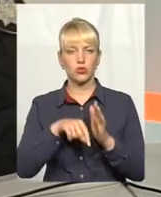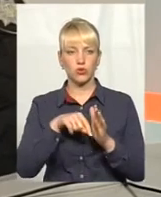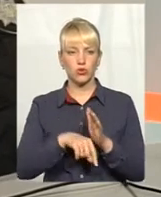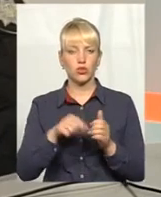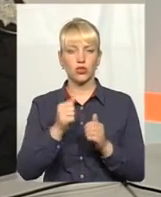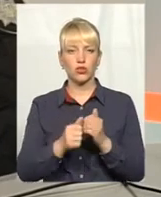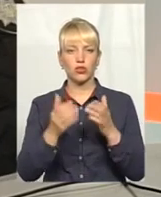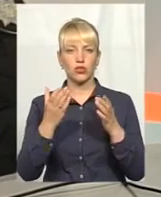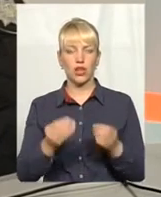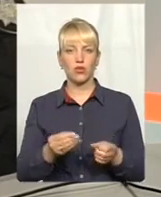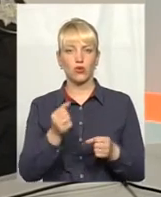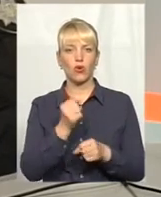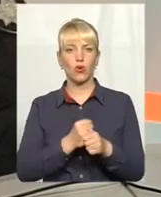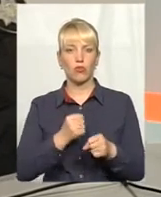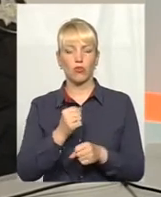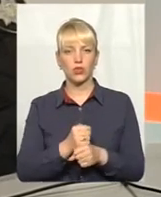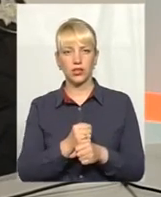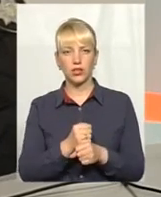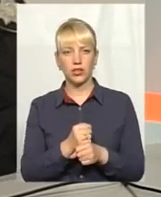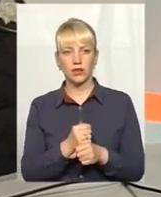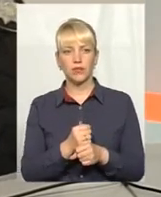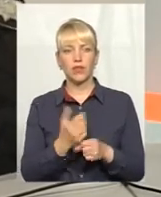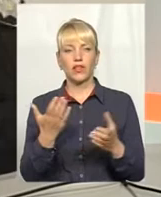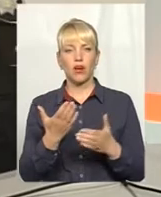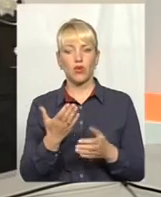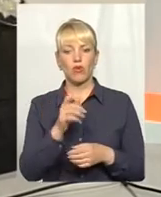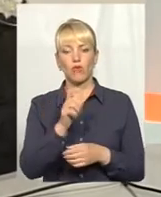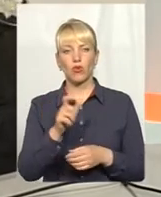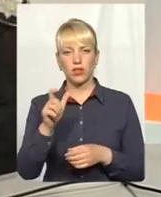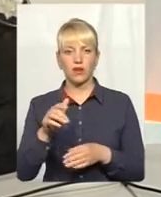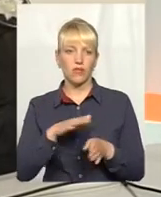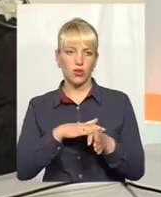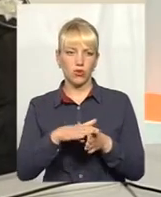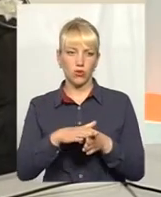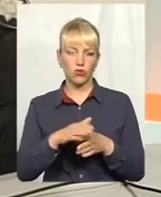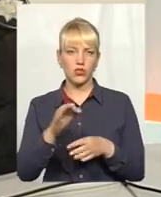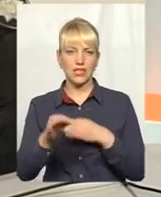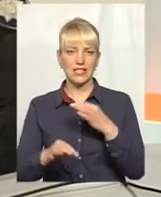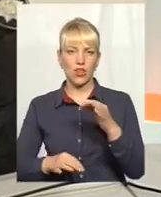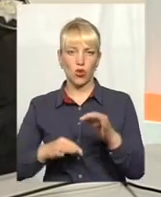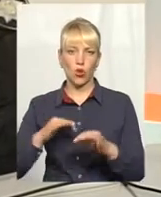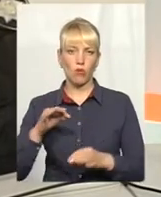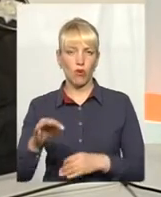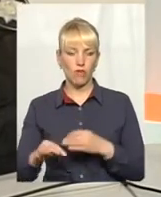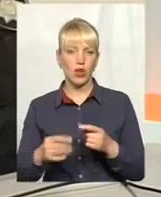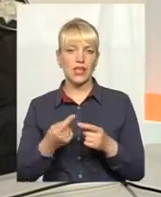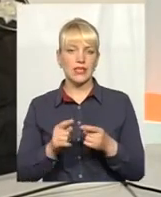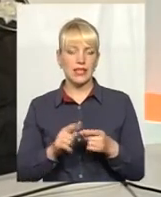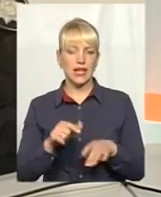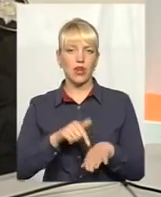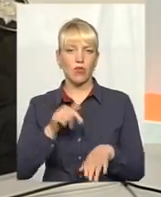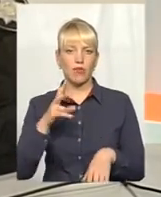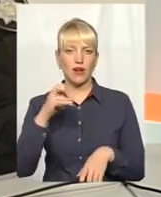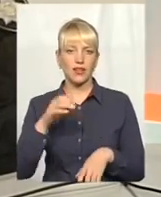щоденної роботи, безпосередньо, яку вони виконують, можливо, сказати, цілодобово, це реагування